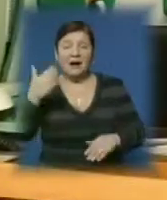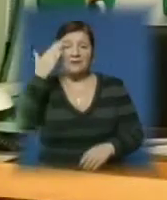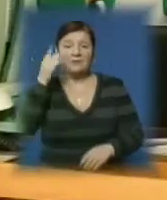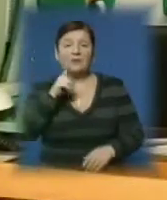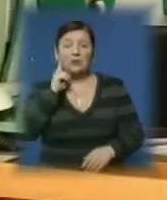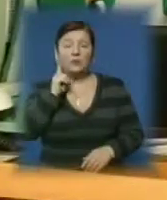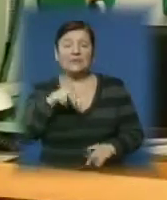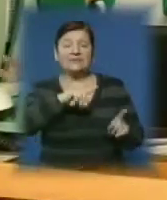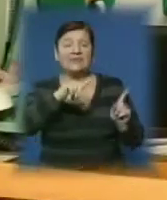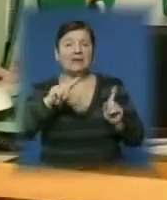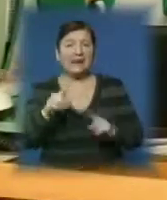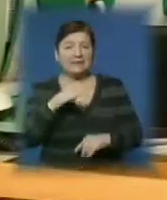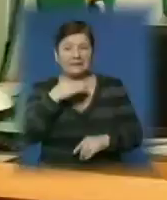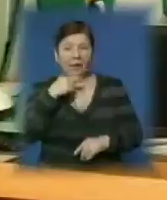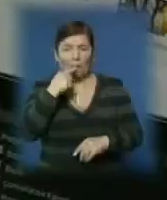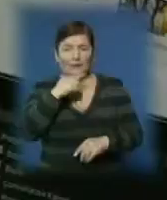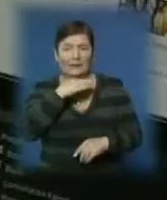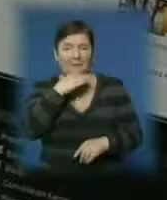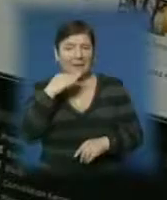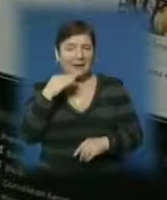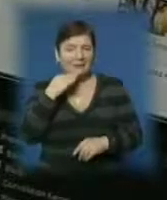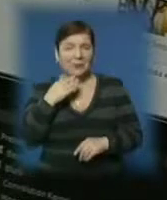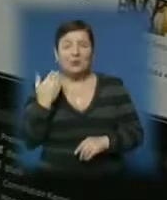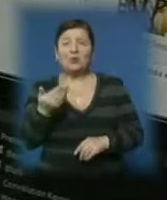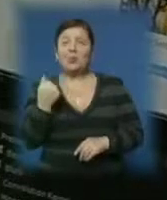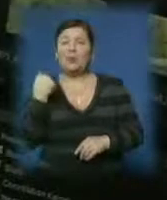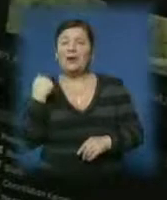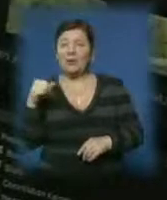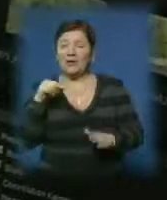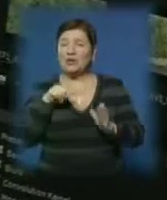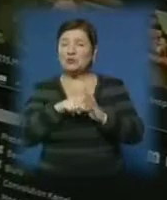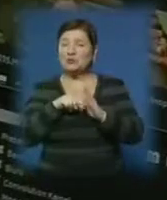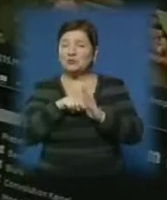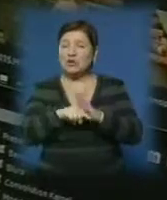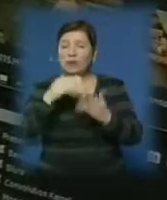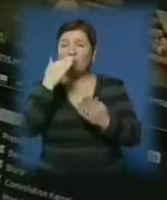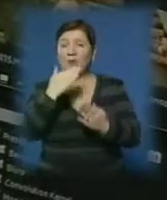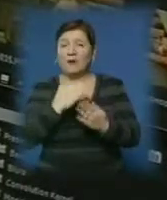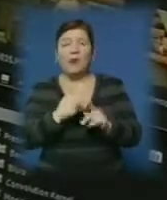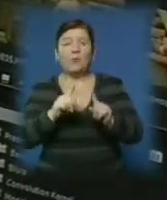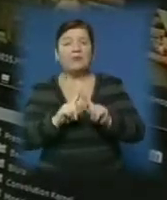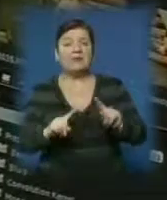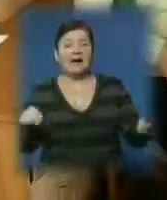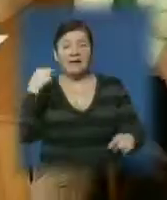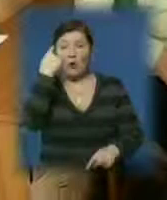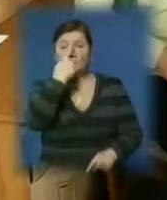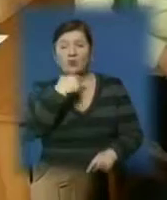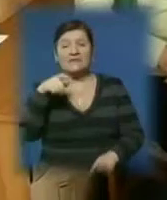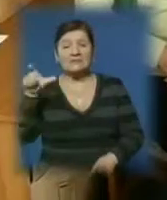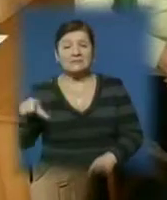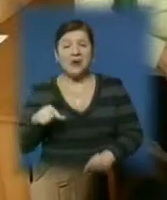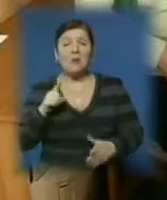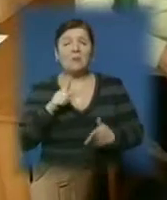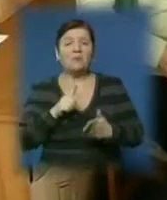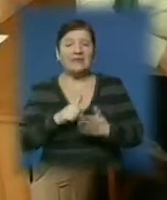юні на Закарпатті чимало, зізнаються автори. Тому герої сюжетів, які увійшли у конкурсну програму, унікальні особистості, про які повинна